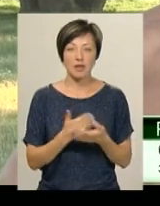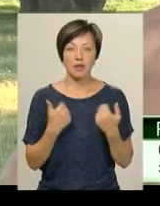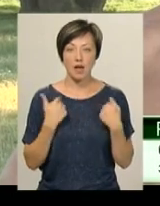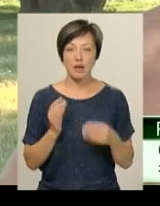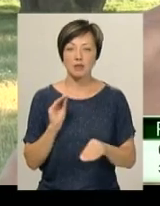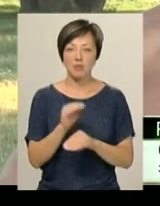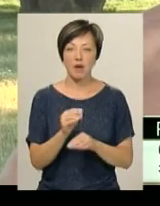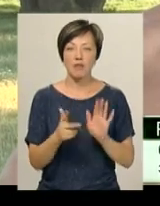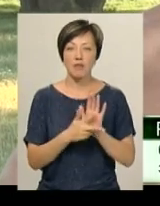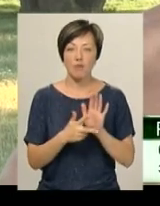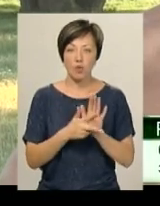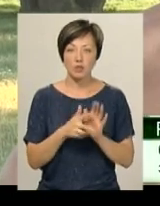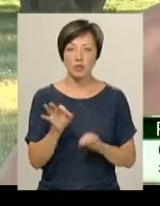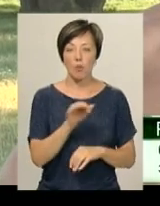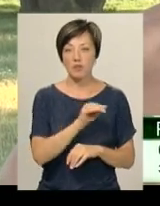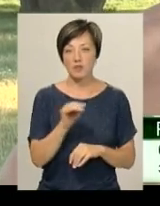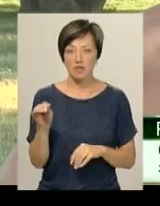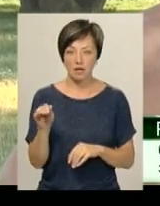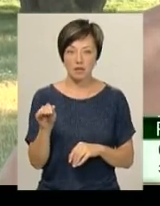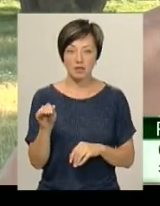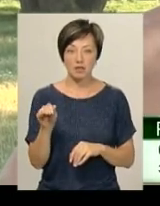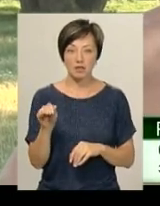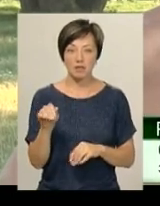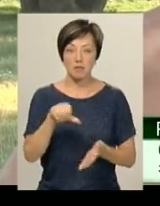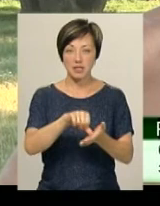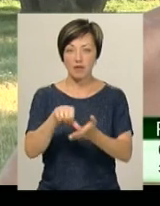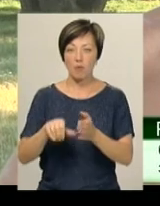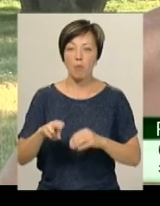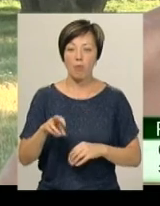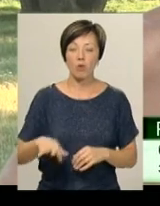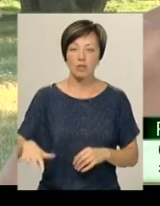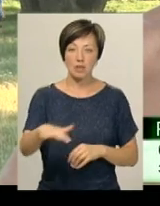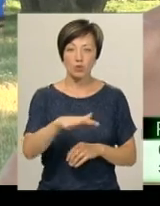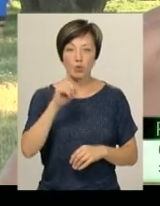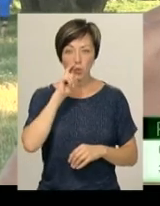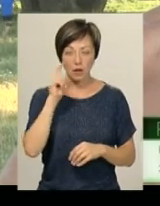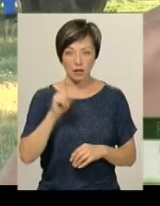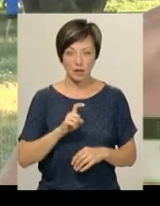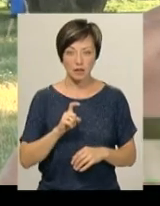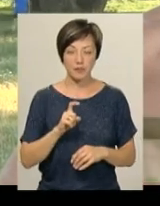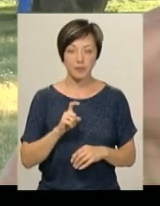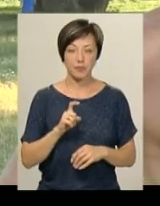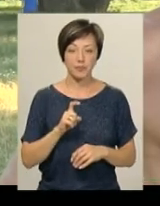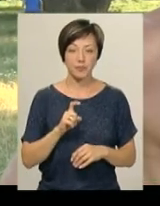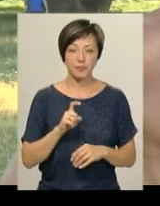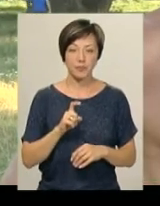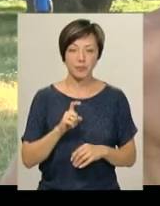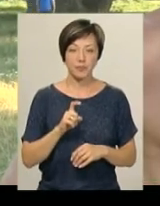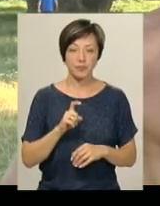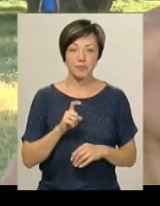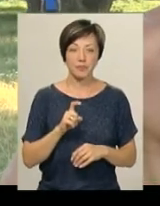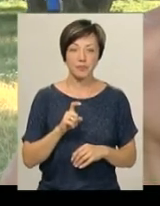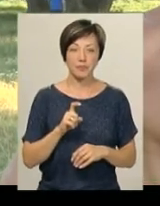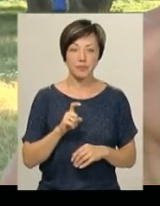додав 8 офіційних представників по території України. З останній рік я додав до федерації 8